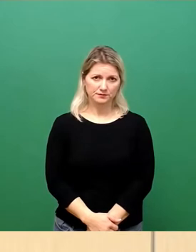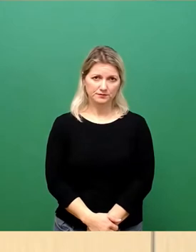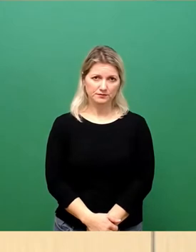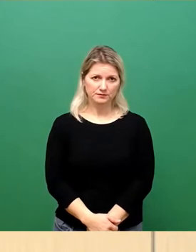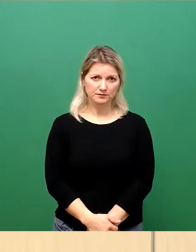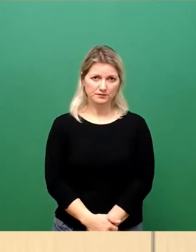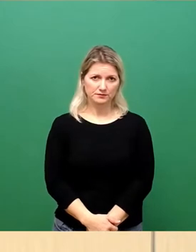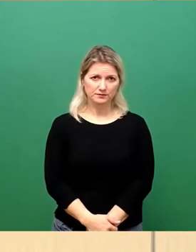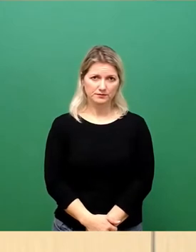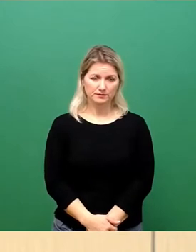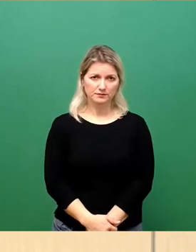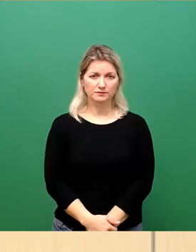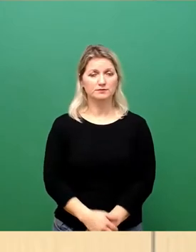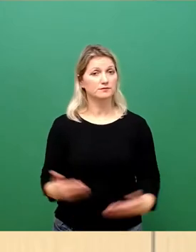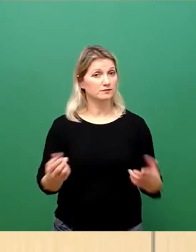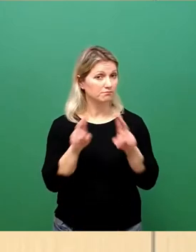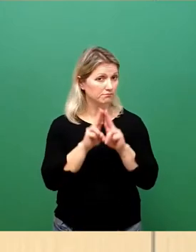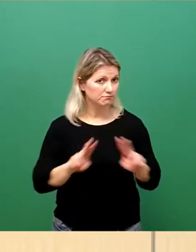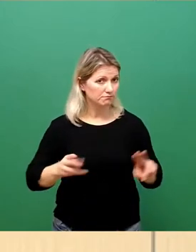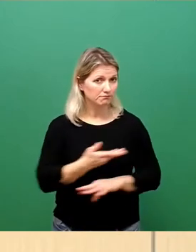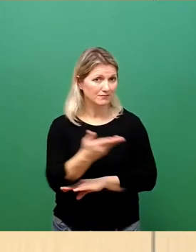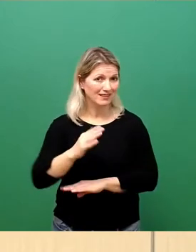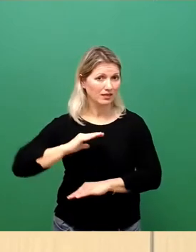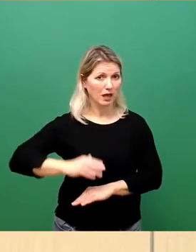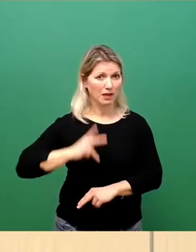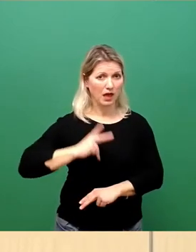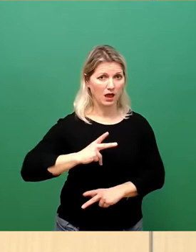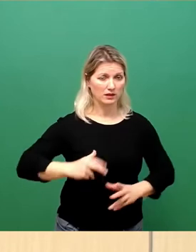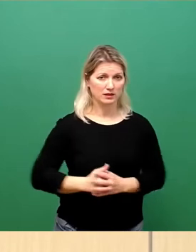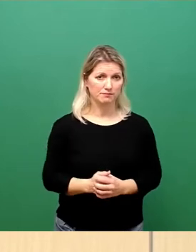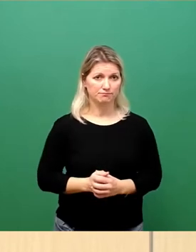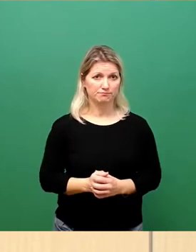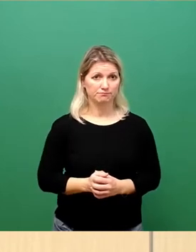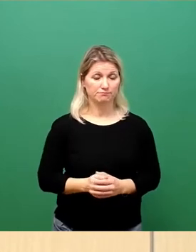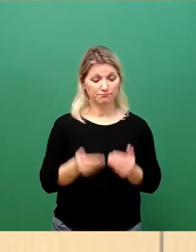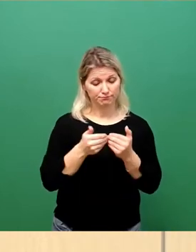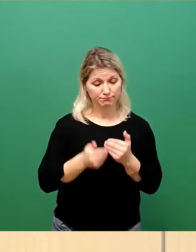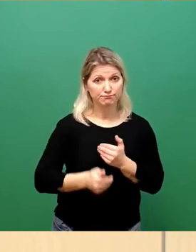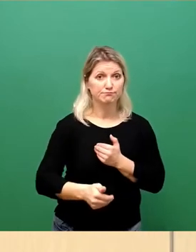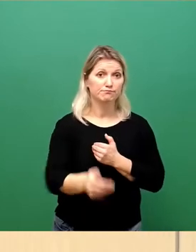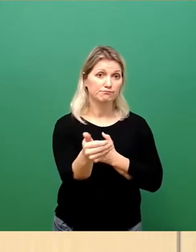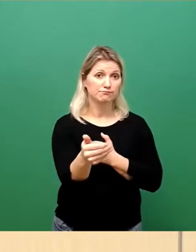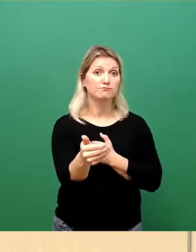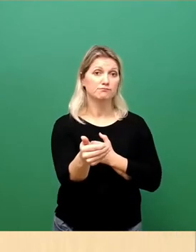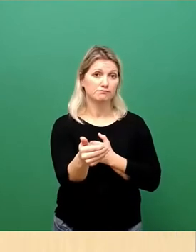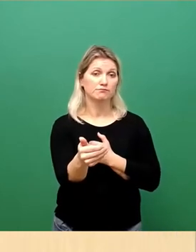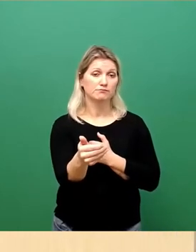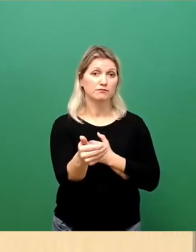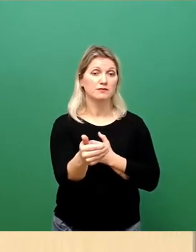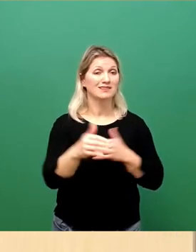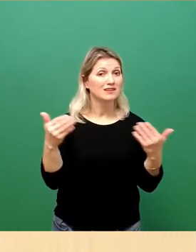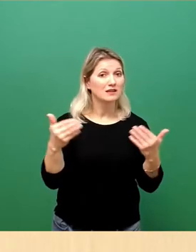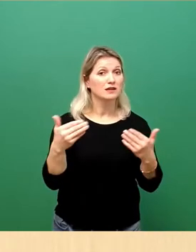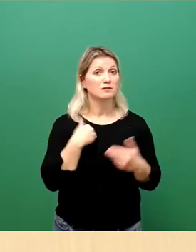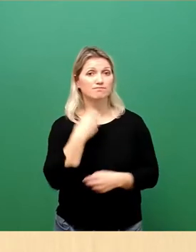Sehr geehrte Damen und Herren, wir werden in den kommenden Tagen und Wochen, aber auch insbesondere als Unterbringungs